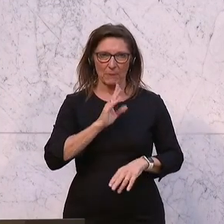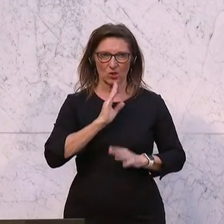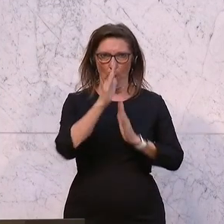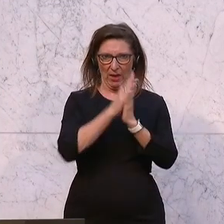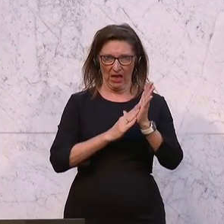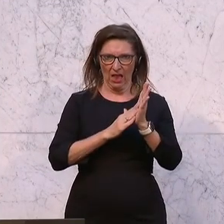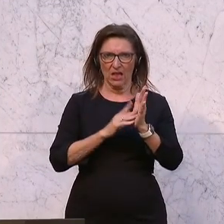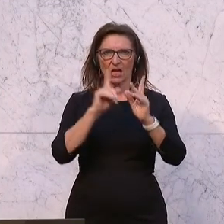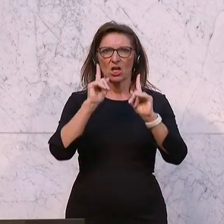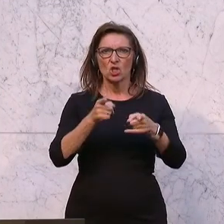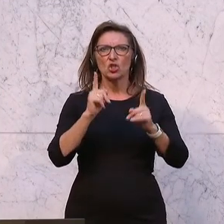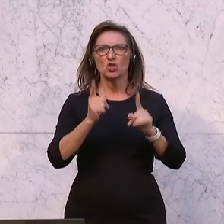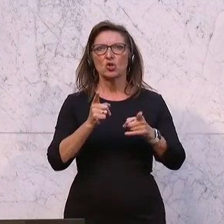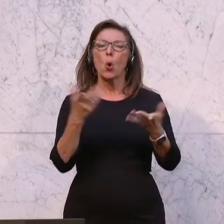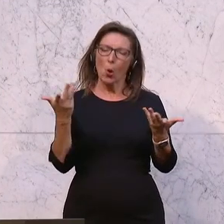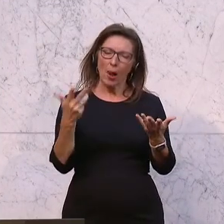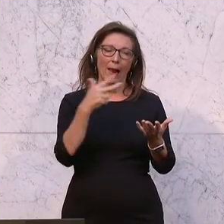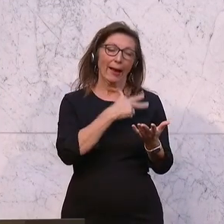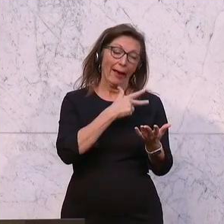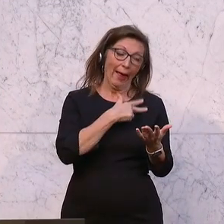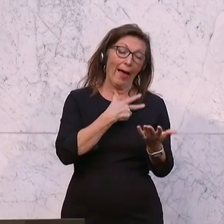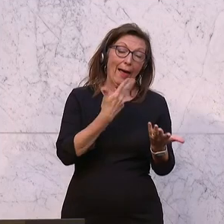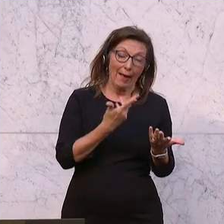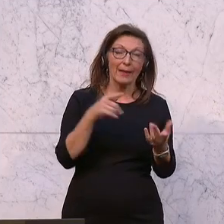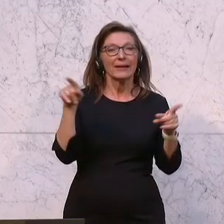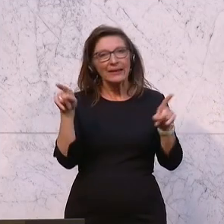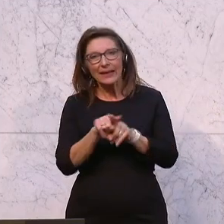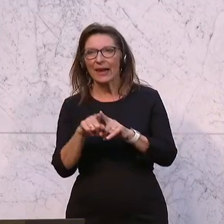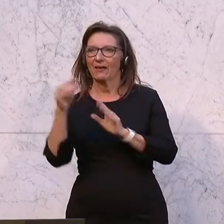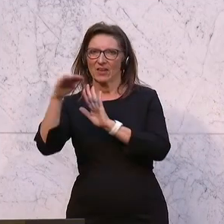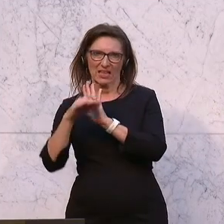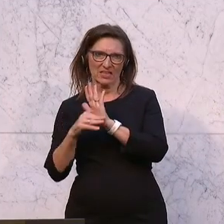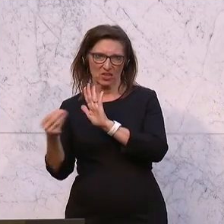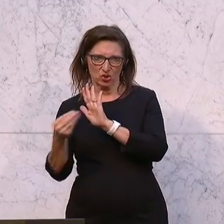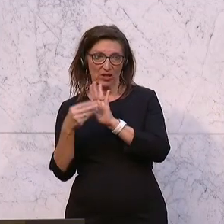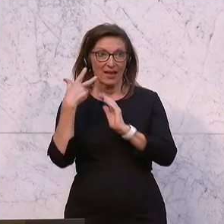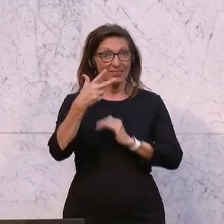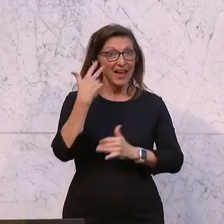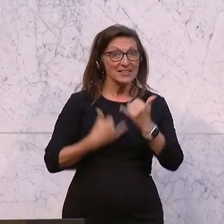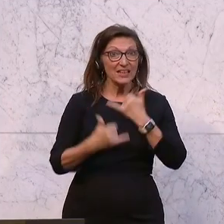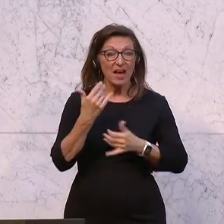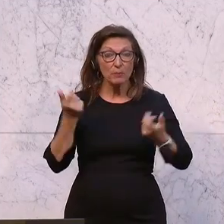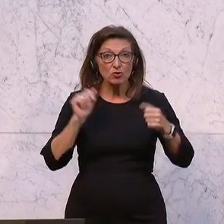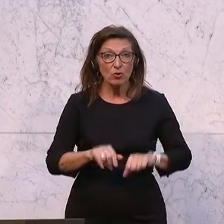schnell wie möglich herankommt. Wir haben ja jetzt auch die Regelung, die ja vor 30 Jahren beschlossen wurde, dass das